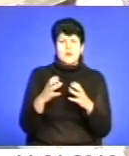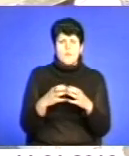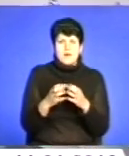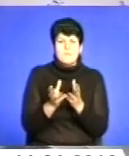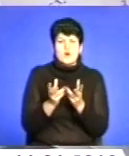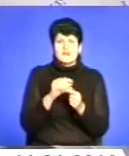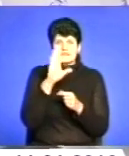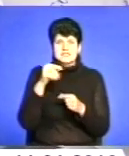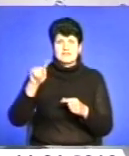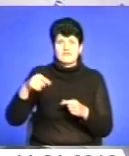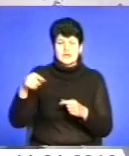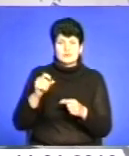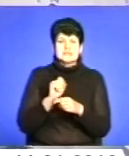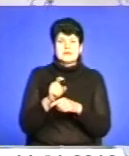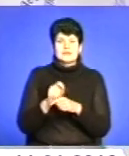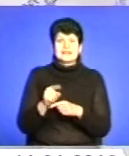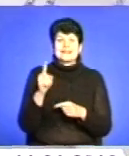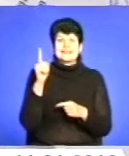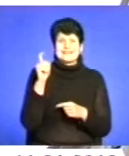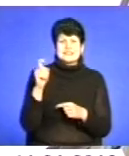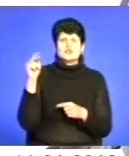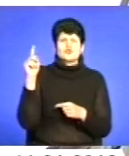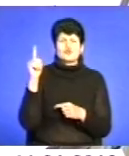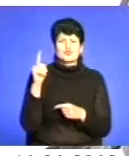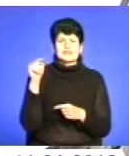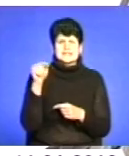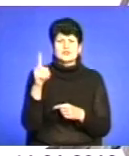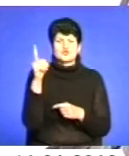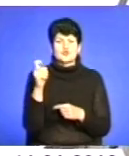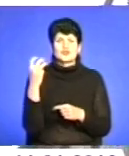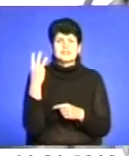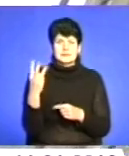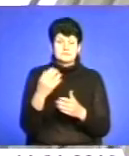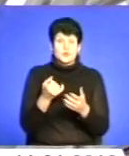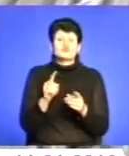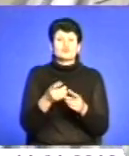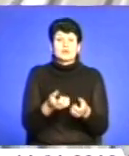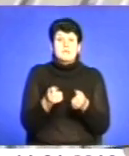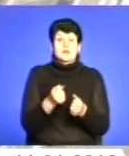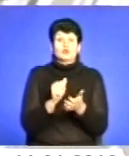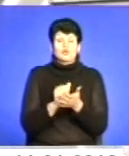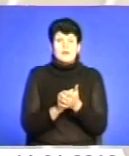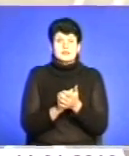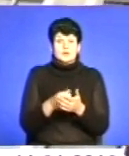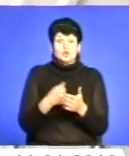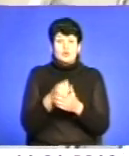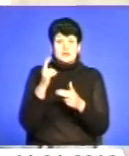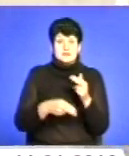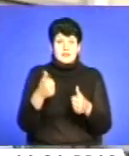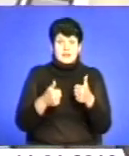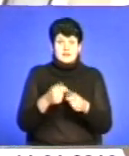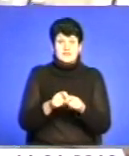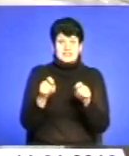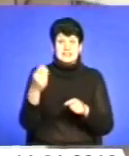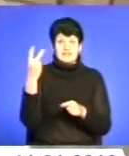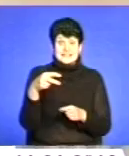вимоги замовників, а їх – 1103 позиції. На моє запитання, чому тримали документи до останнього, адже тендер, відкритий з